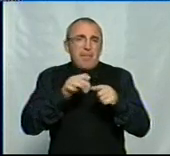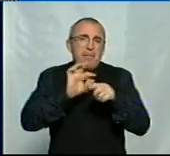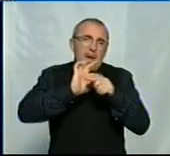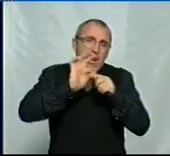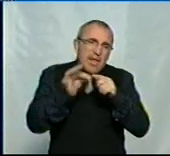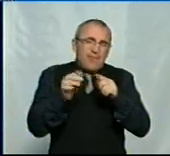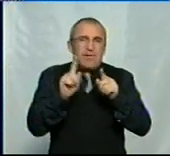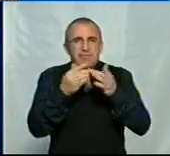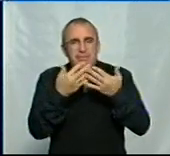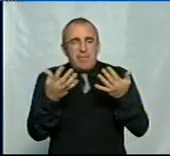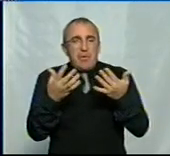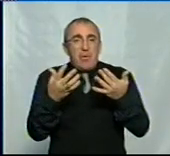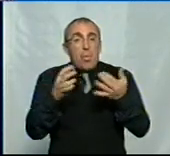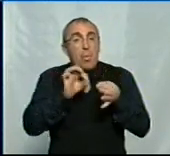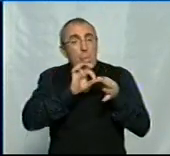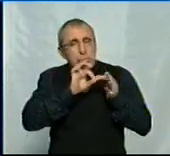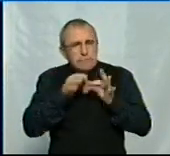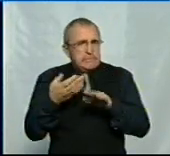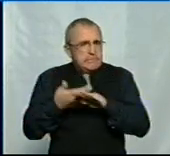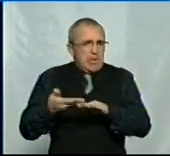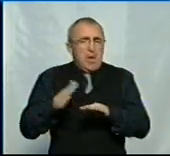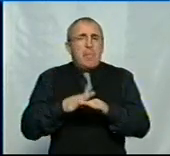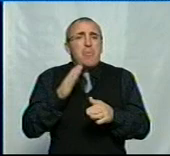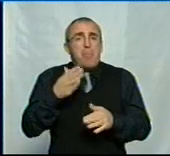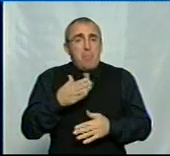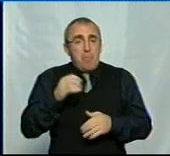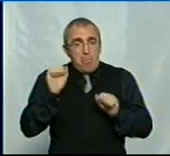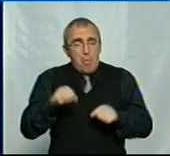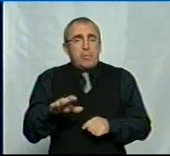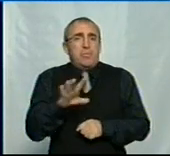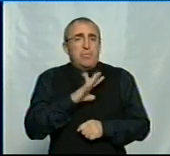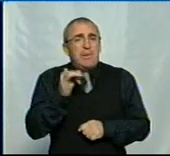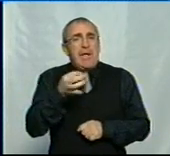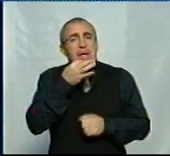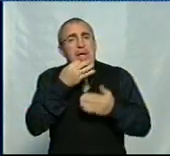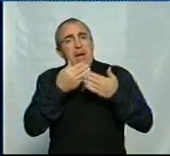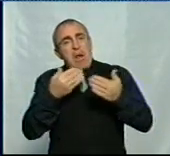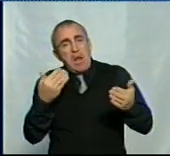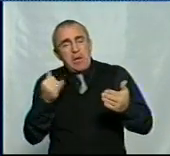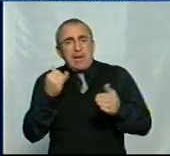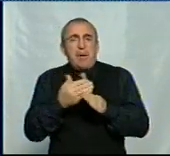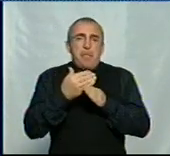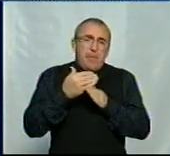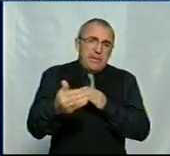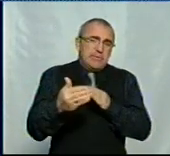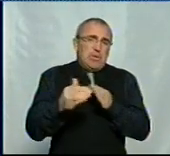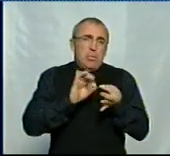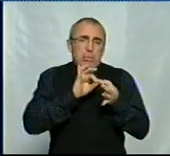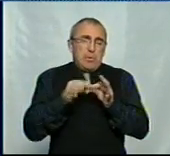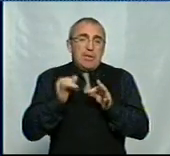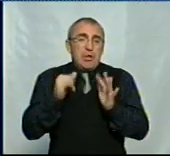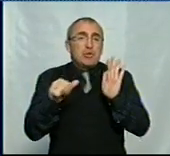і таким іншим. Але ускладнення можуть бути і ранні ускладнення, і пізні ускладнення, і